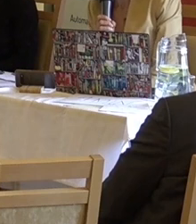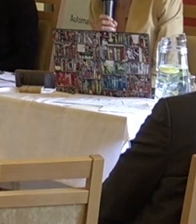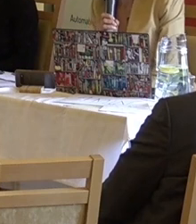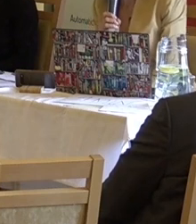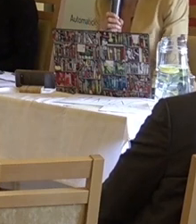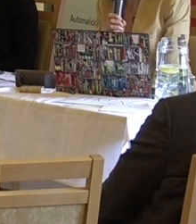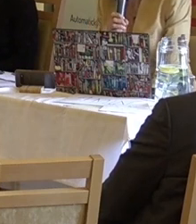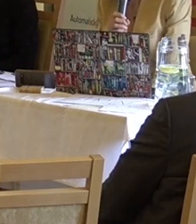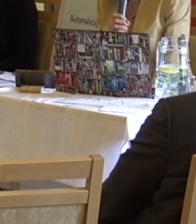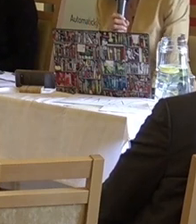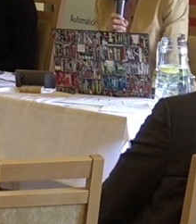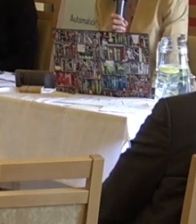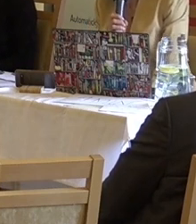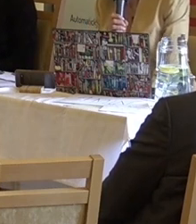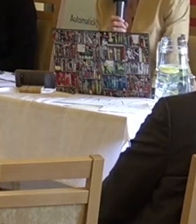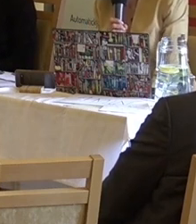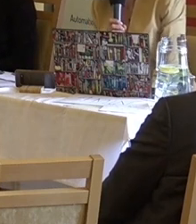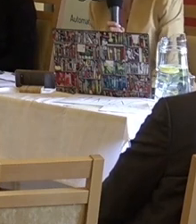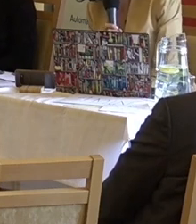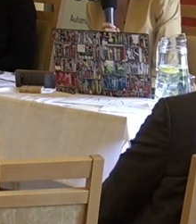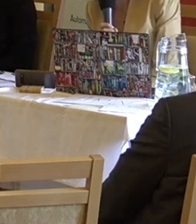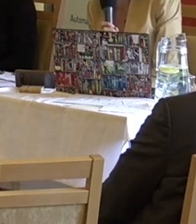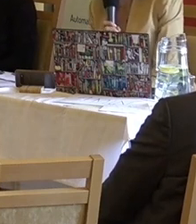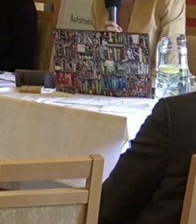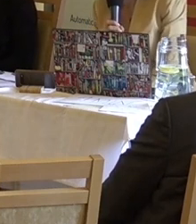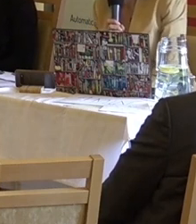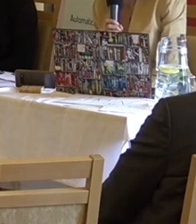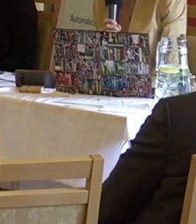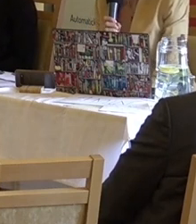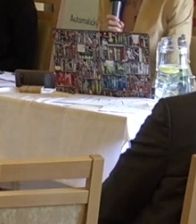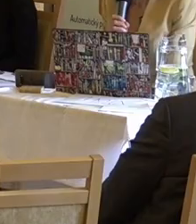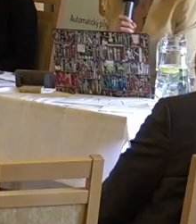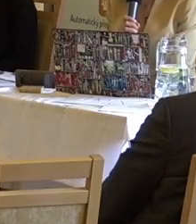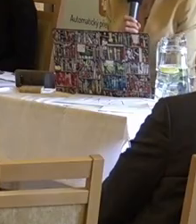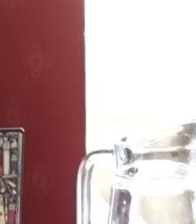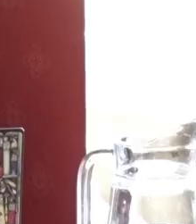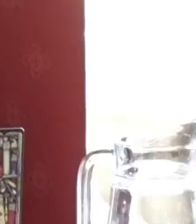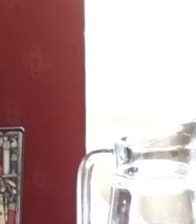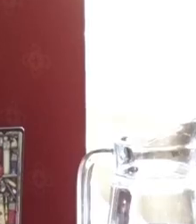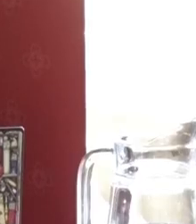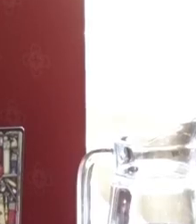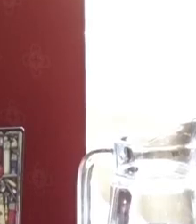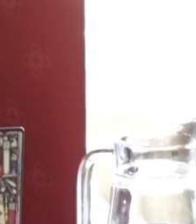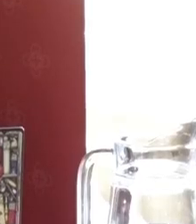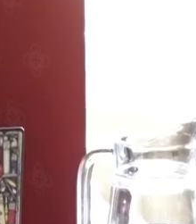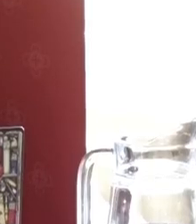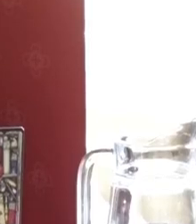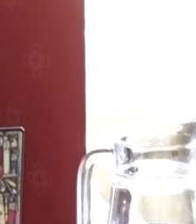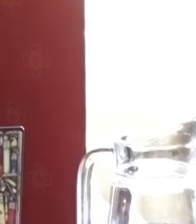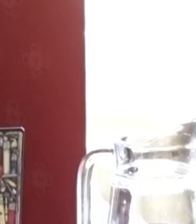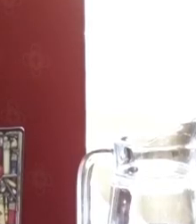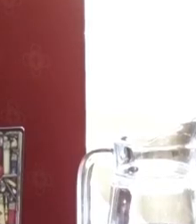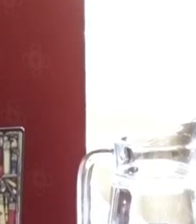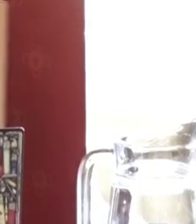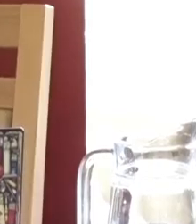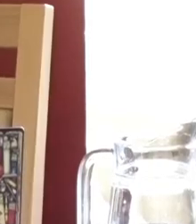a vůbec, když mluvíme o lidských právech, o jakých právech vlastně mluvíme. To bude předmětem naší diskuze a já už tady vítám